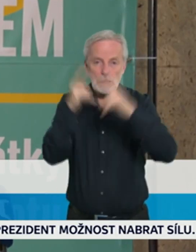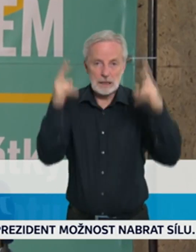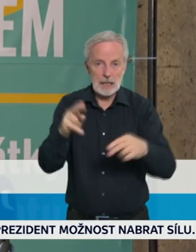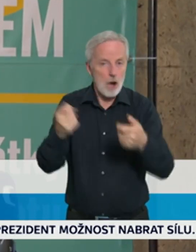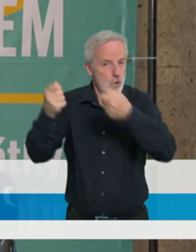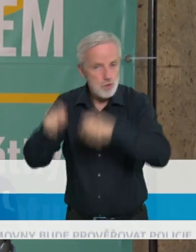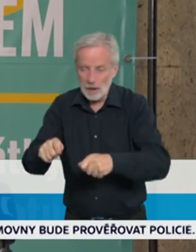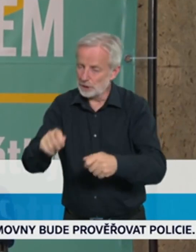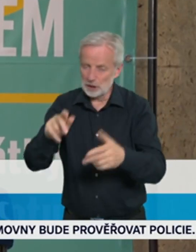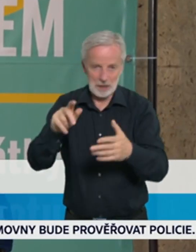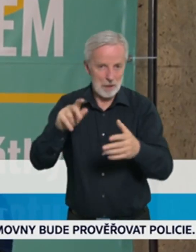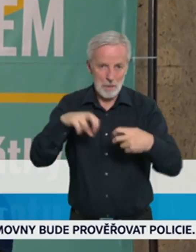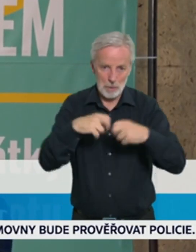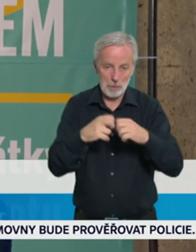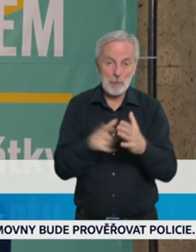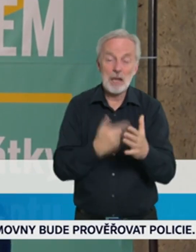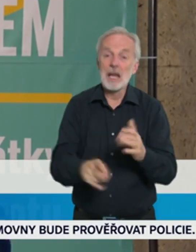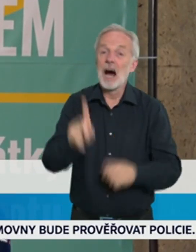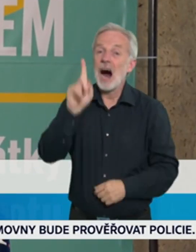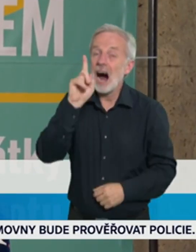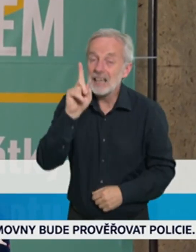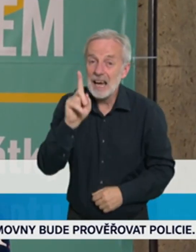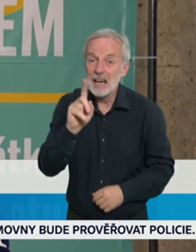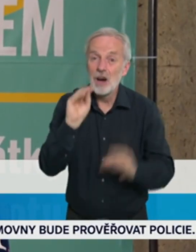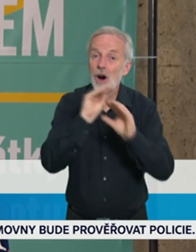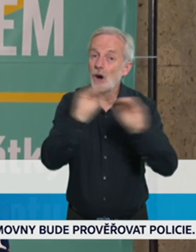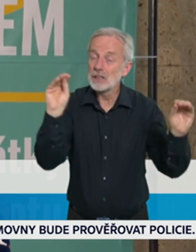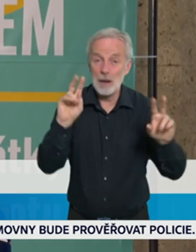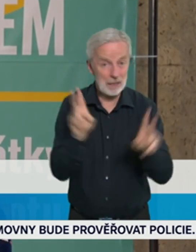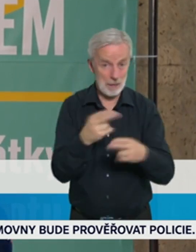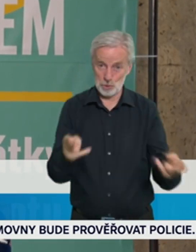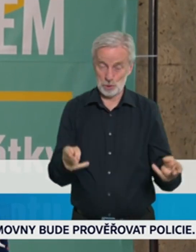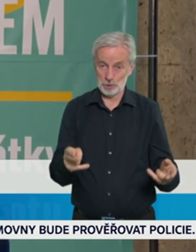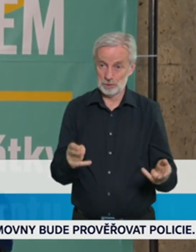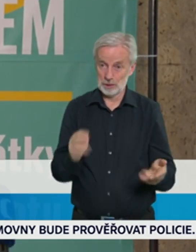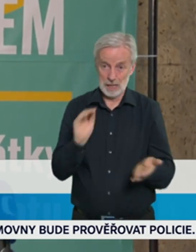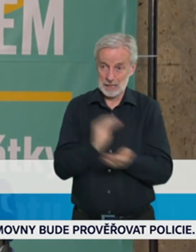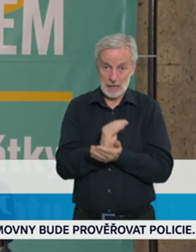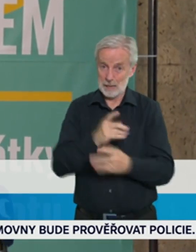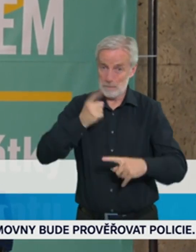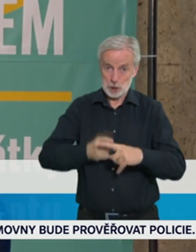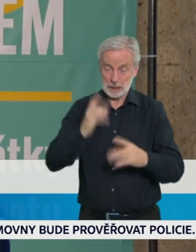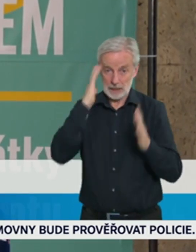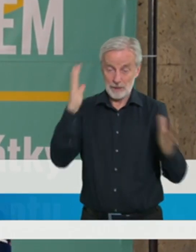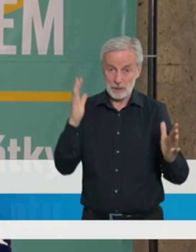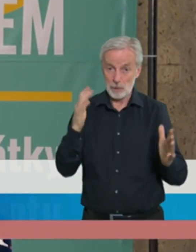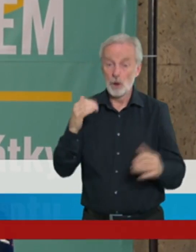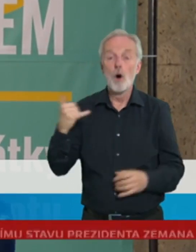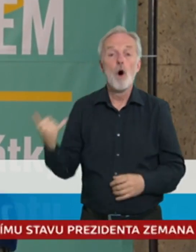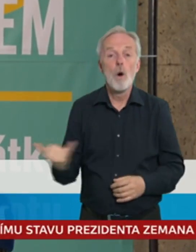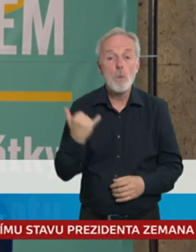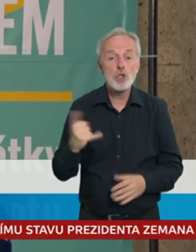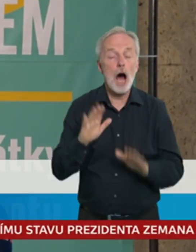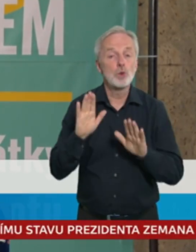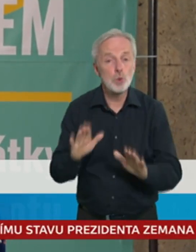Já to tady říct prostě nemůžu, protože to zatím není pravda, byla by to lež. Pořád máme v populaci velké množství vnímavých